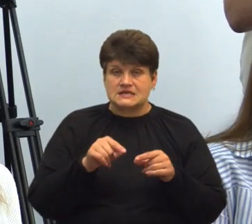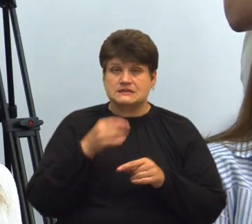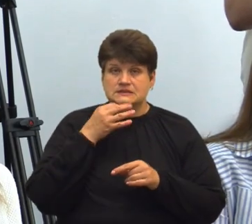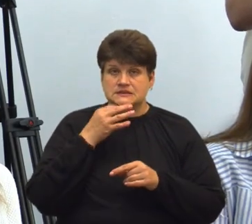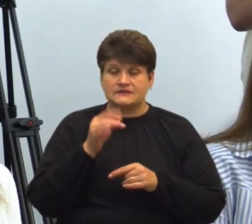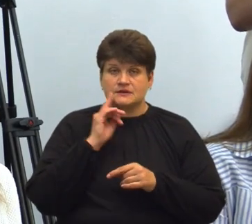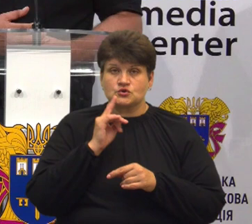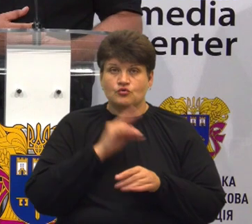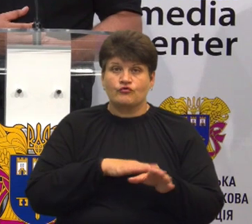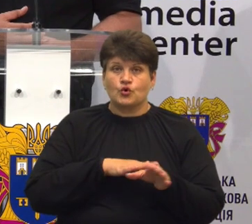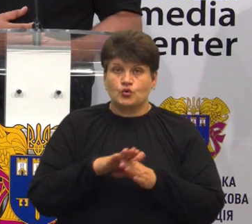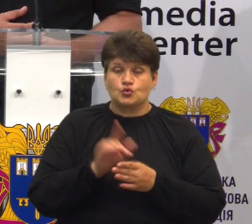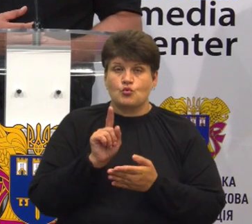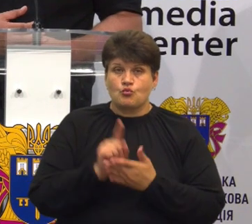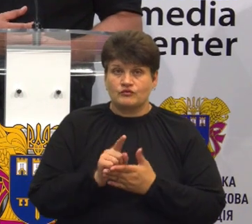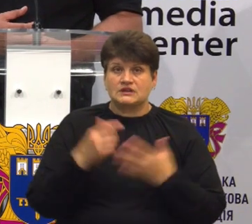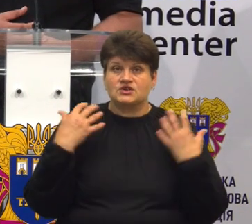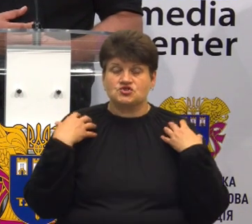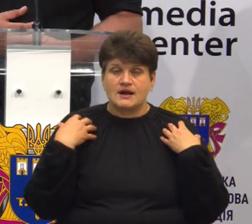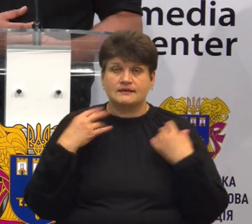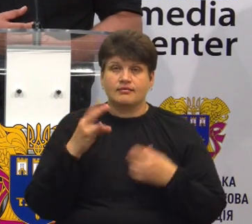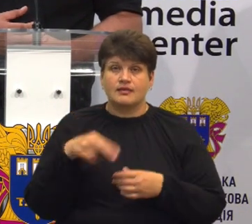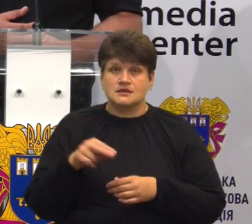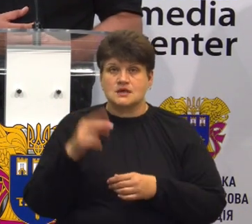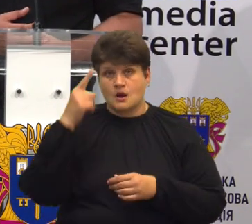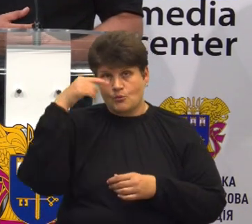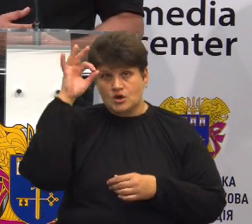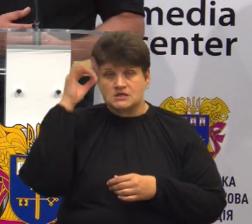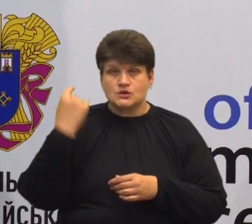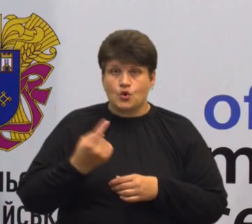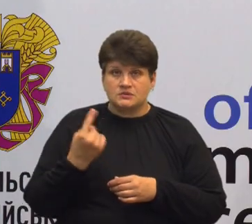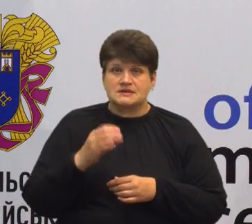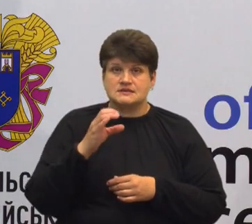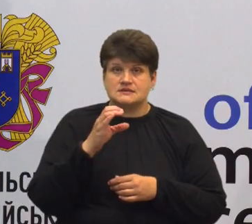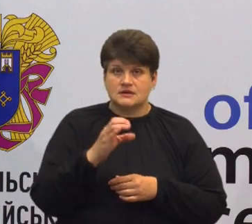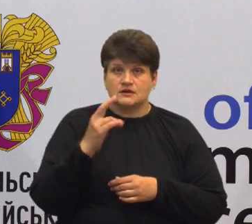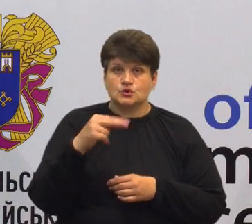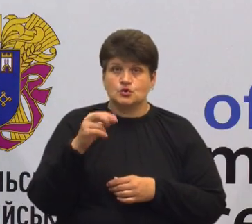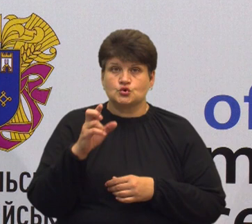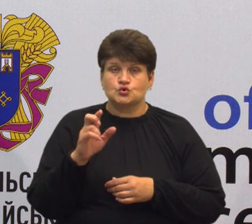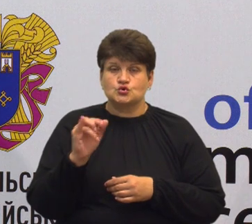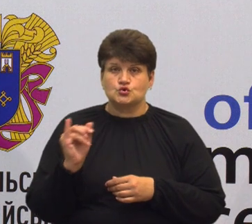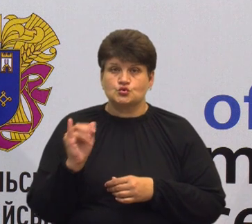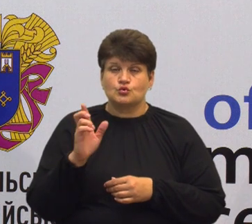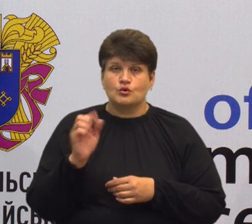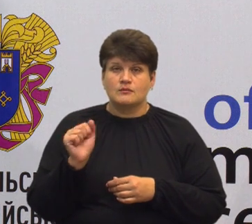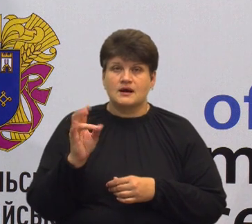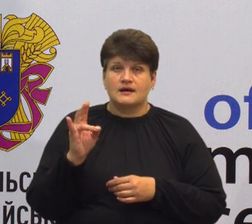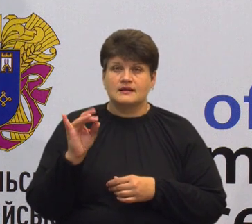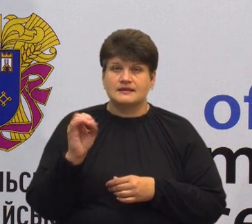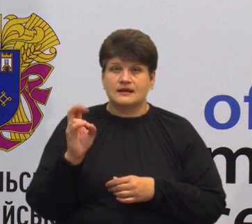тимчасовий виконувач обов'язків начальника Нацполіції області Сергій Зюбаненко. Зараз ми так само будемо